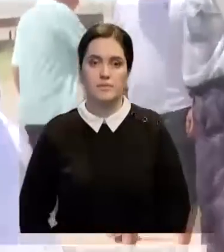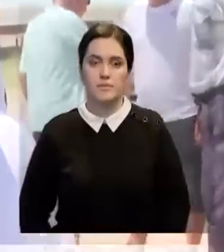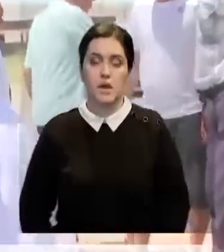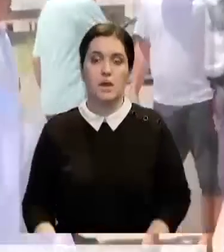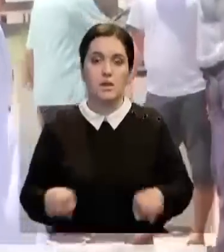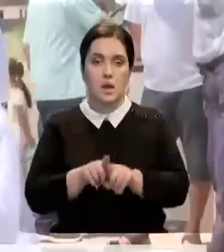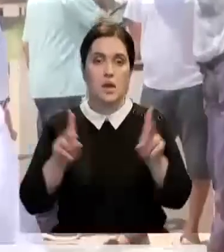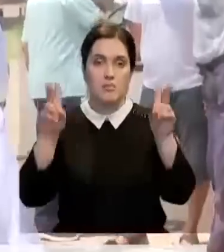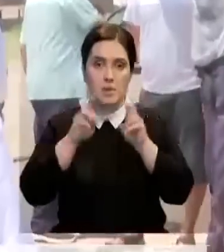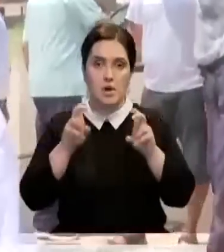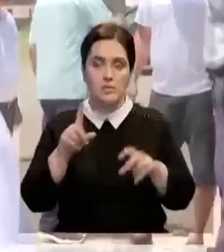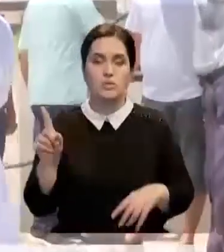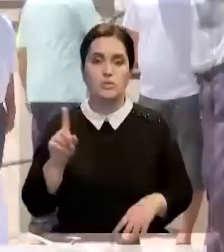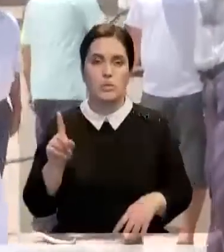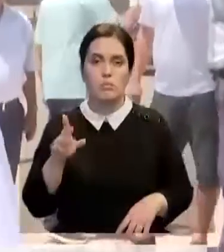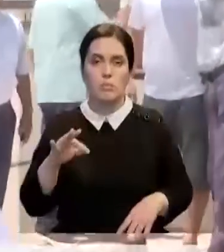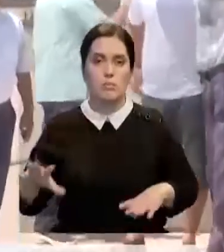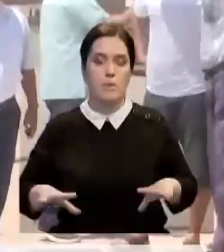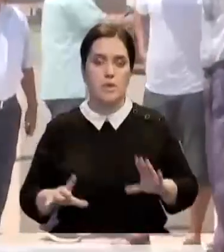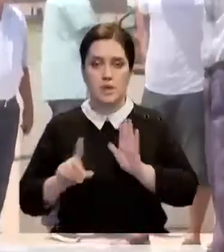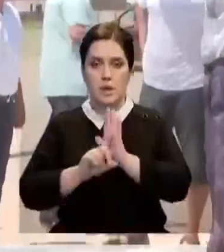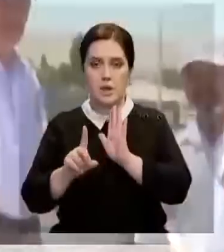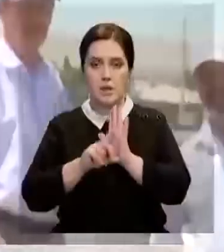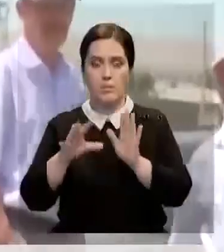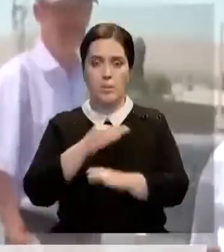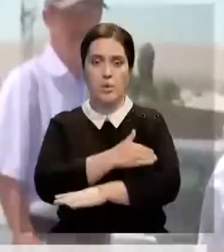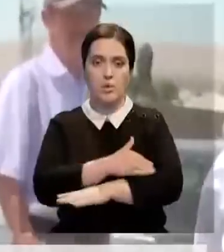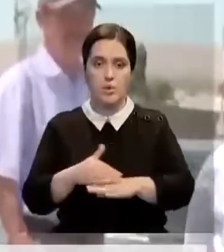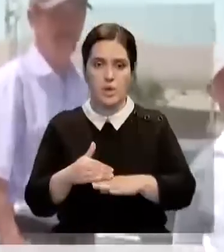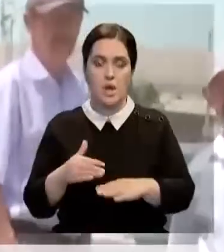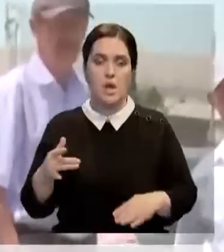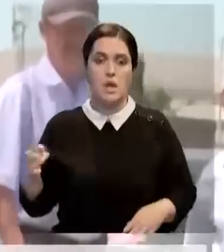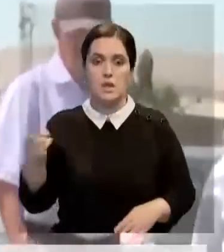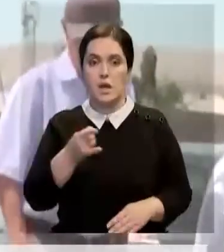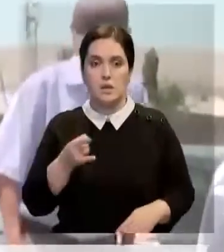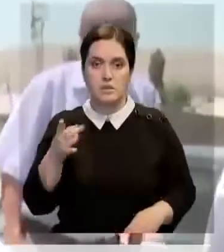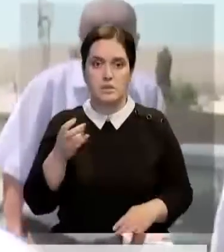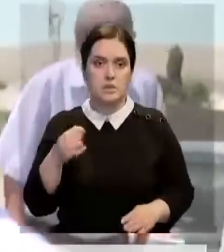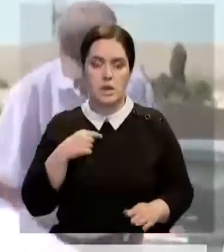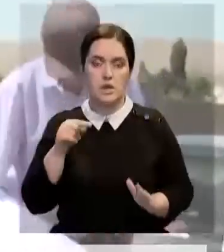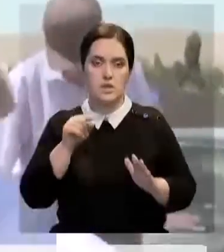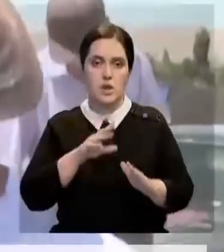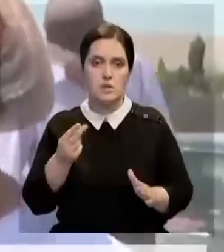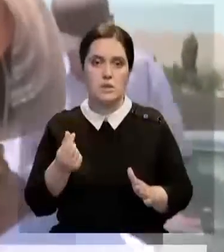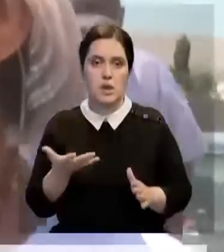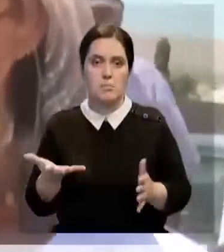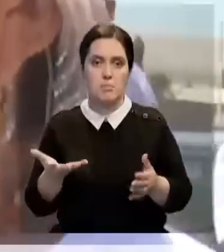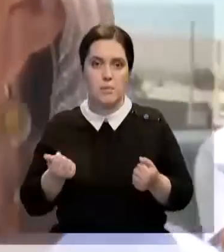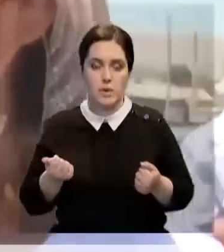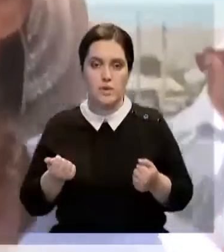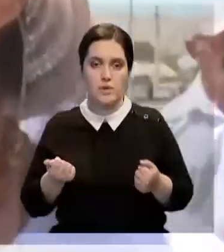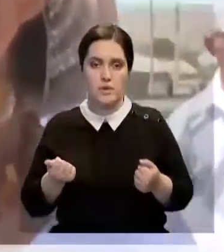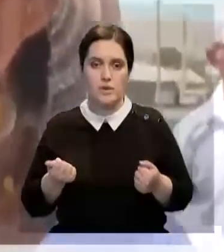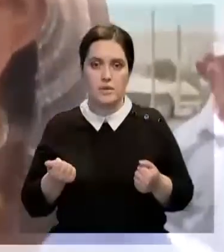Я говорю, что вы по базару ходите? По улицам. Таксисты не заезжают, да деньги берут. Говорят,